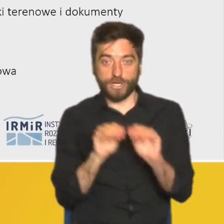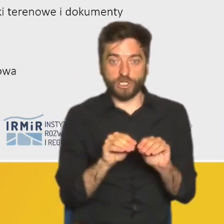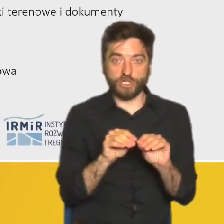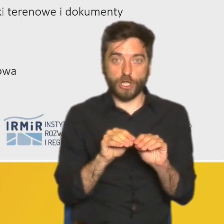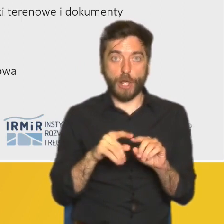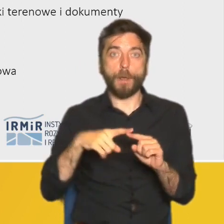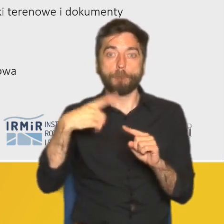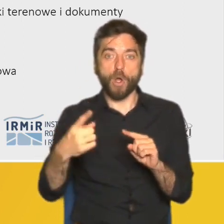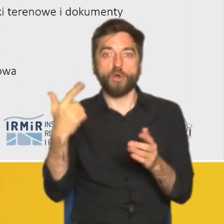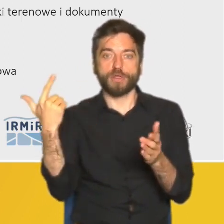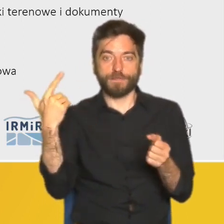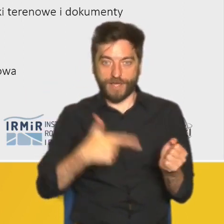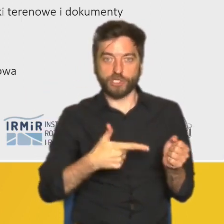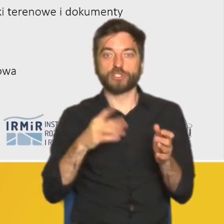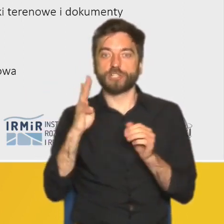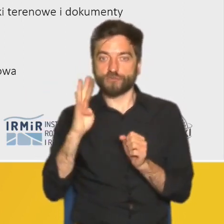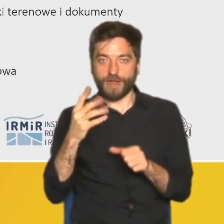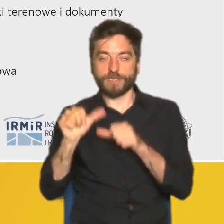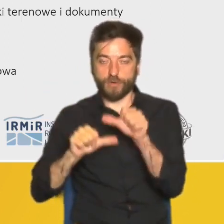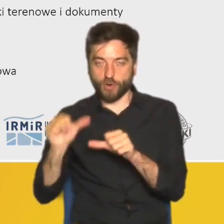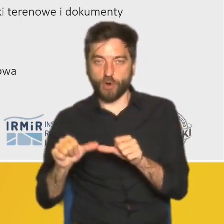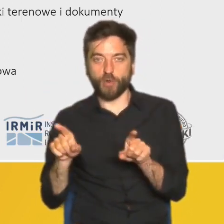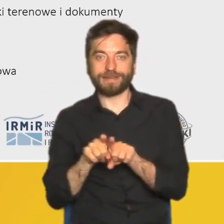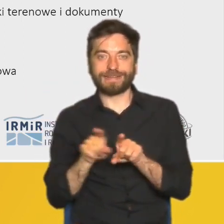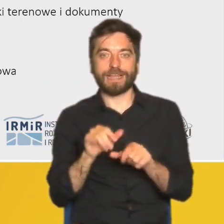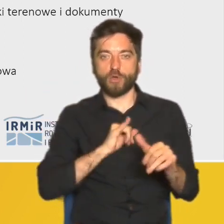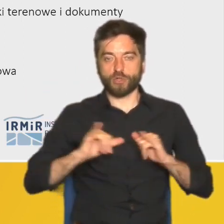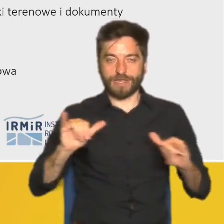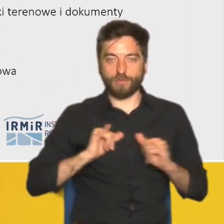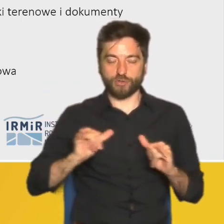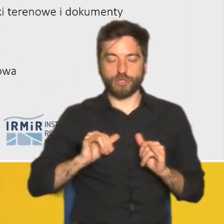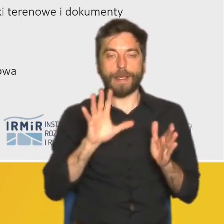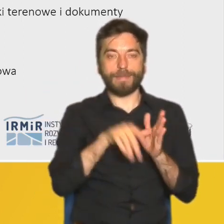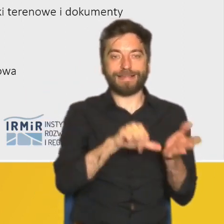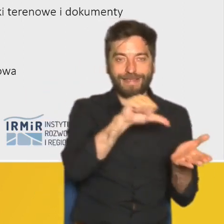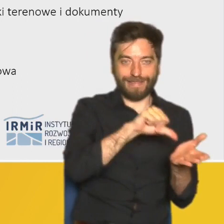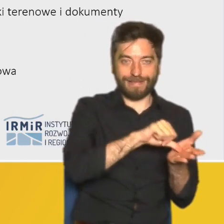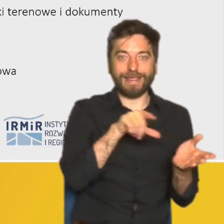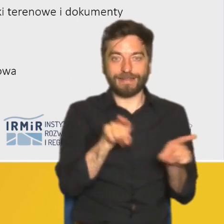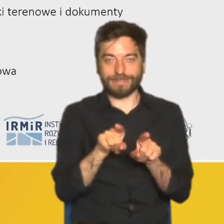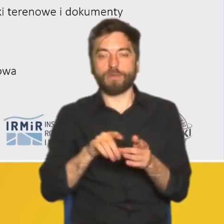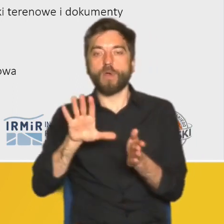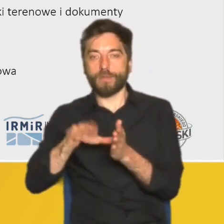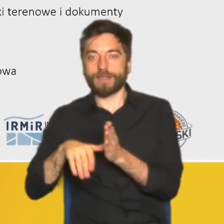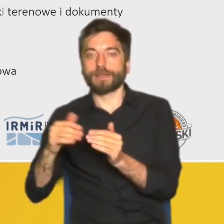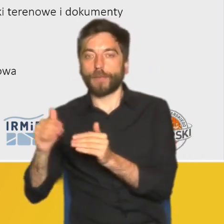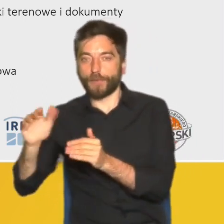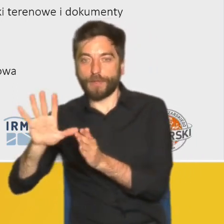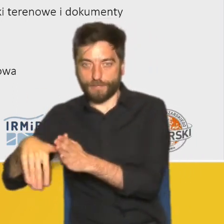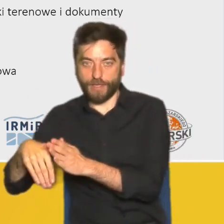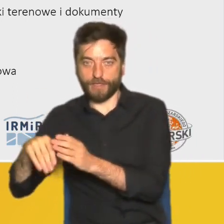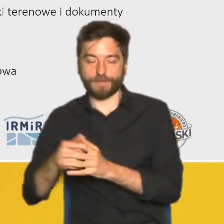2004 roku oraz z przedstawicielami samorządu, zarówno tych miast centralnych, jak i gmin podmiejskich. Rozmowy